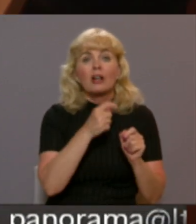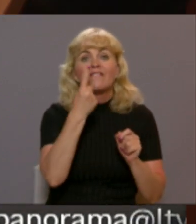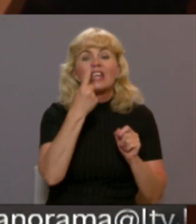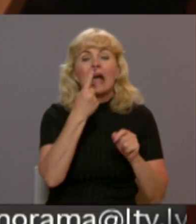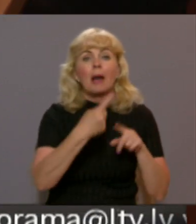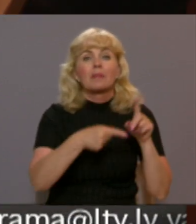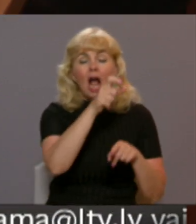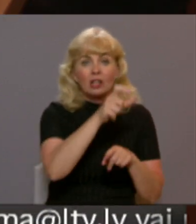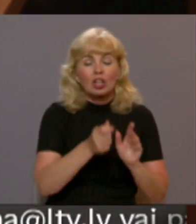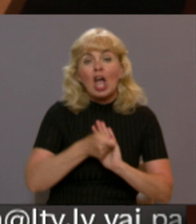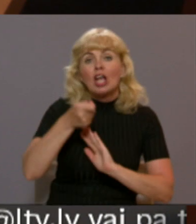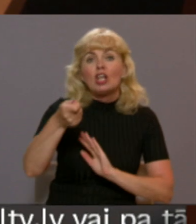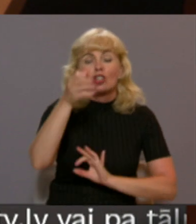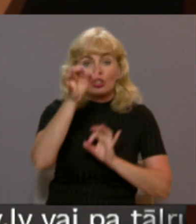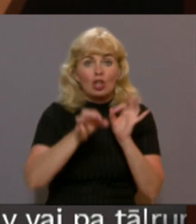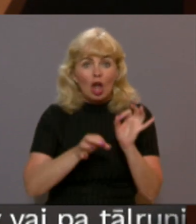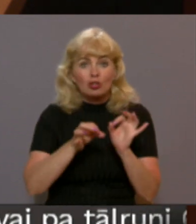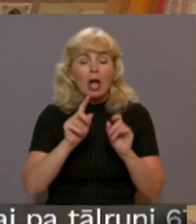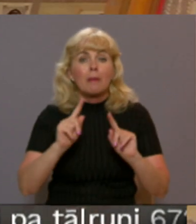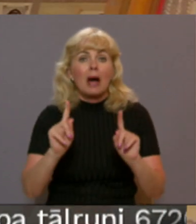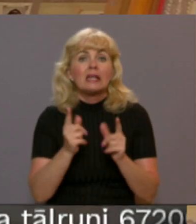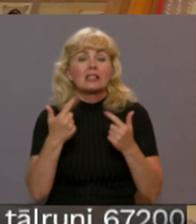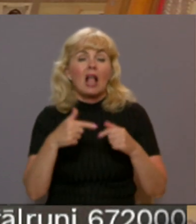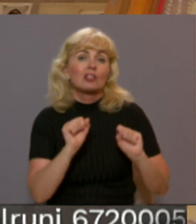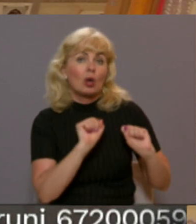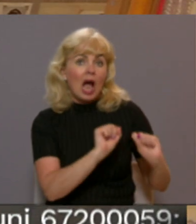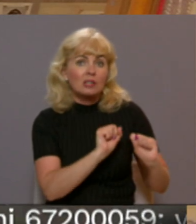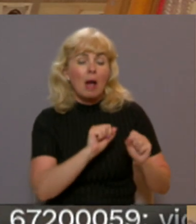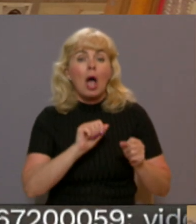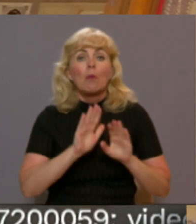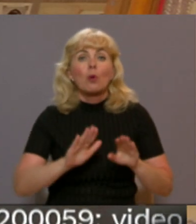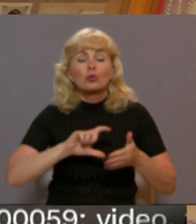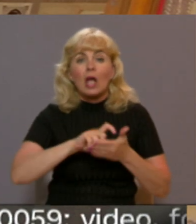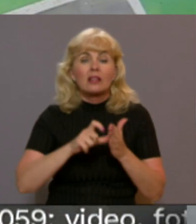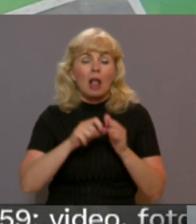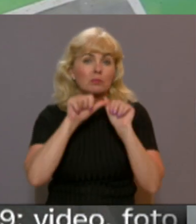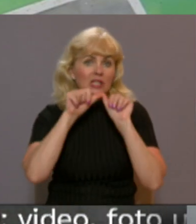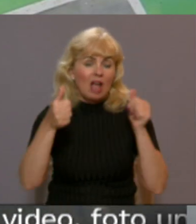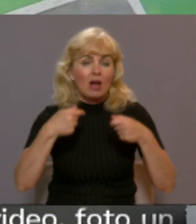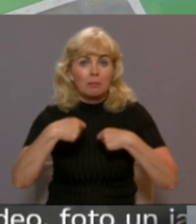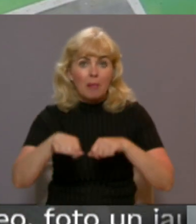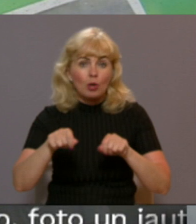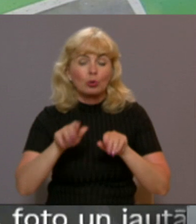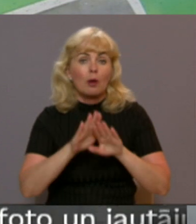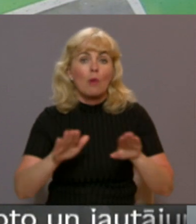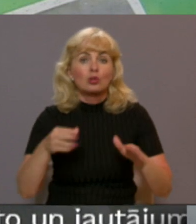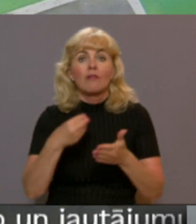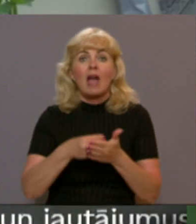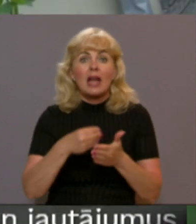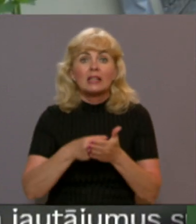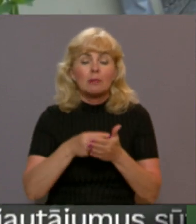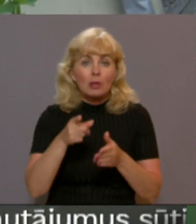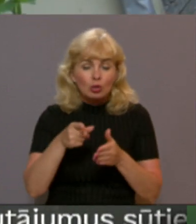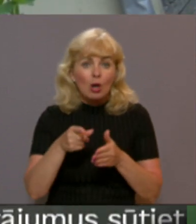un ir iesnieguši tiesā prasību par īslaicīgu aizsardzību, lai muzeja telpas nevarētu pārdot un muzeja vērtības izlikt uz ielas.